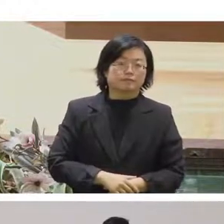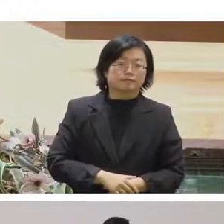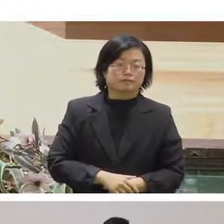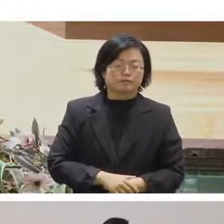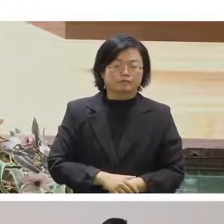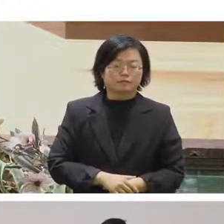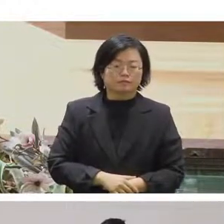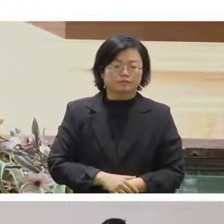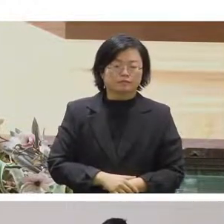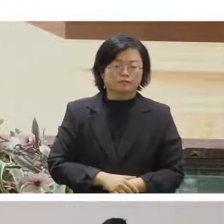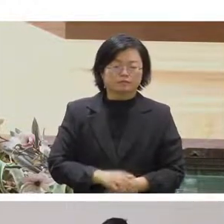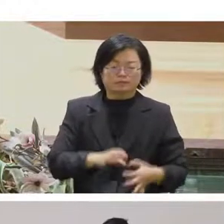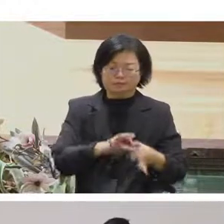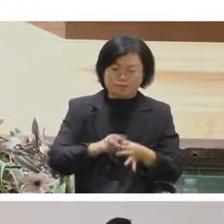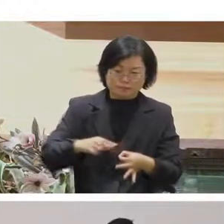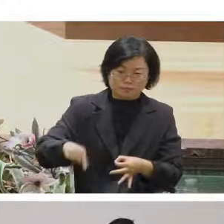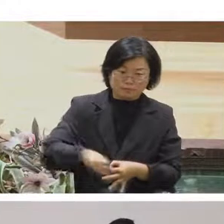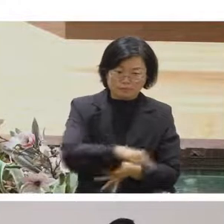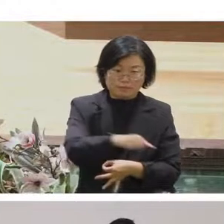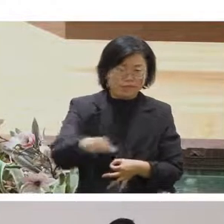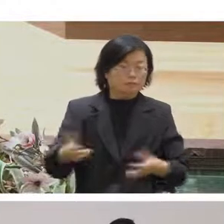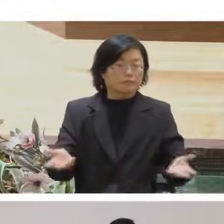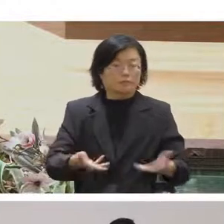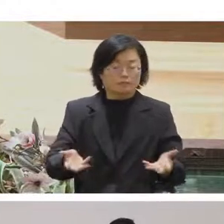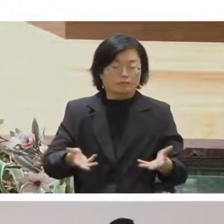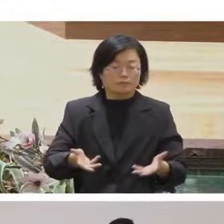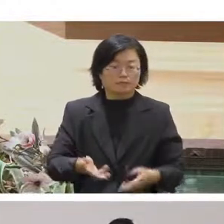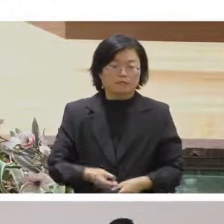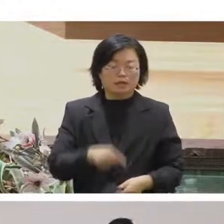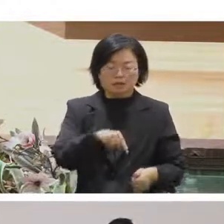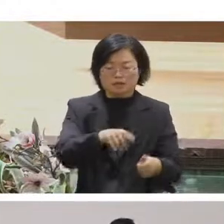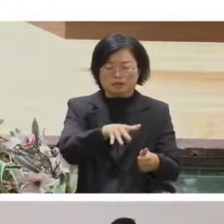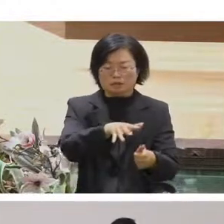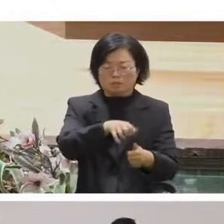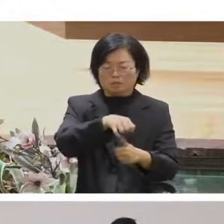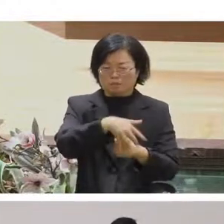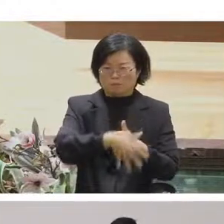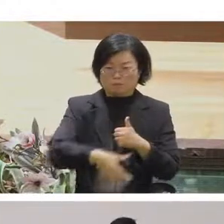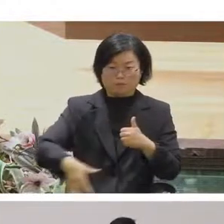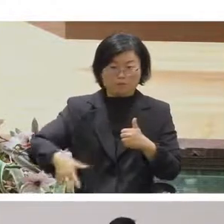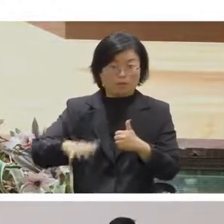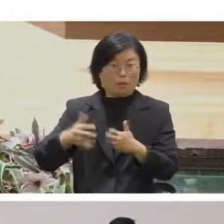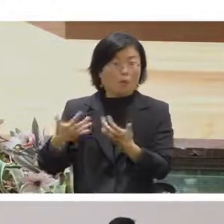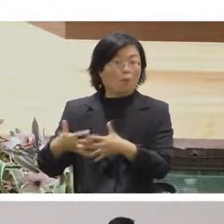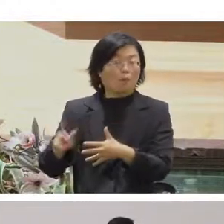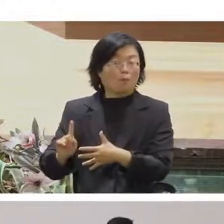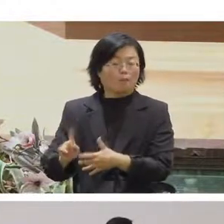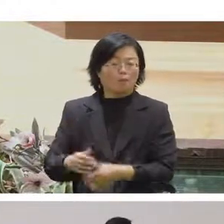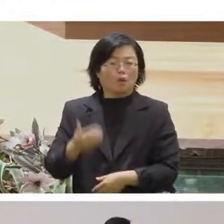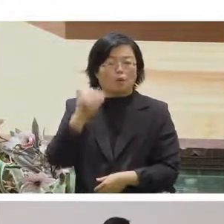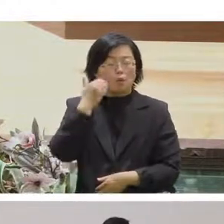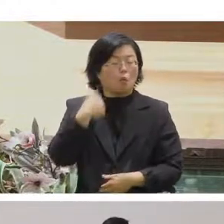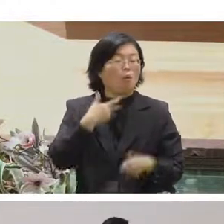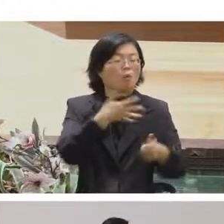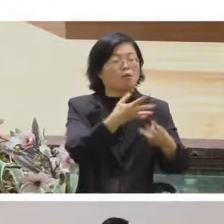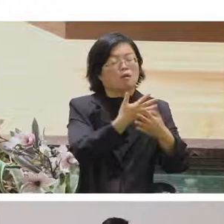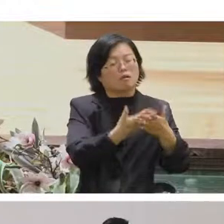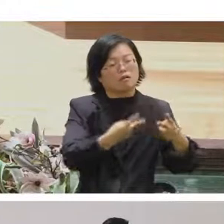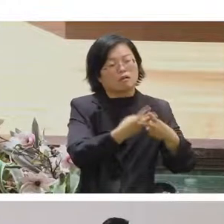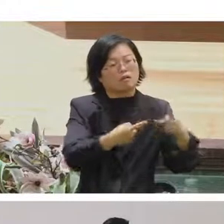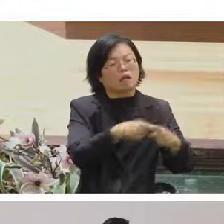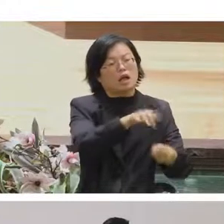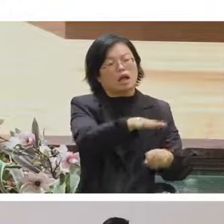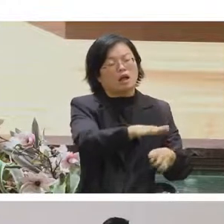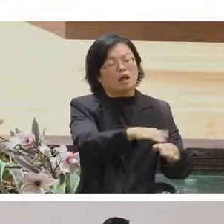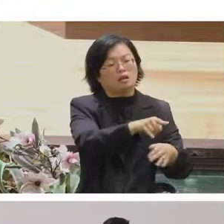所以我覺得引申到剛剛另外一個隱含的問題是說假如你去問客戶然後客戶他其實不需要一支筆那怎麼辦